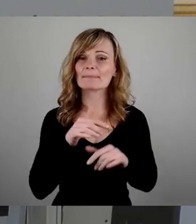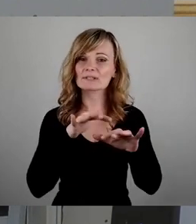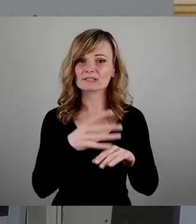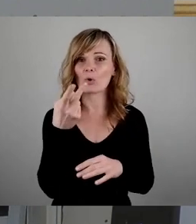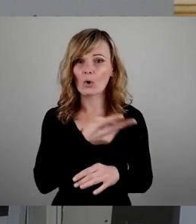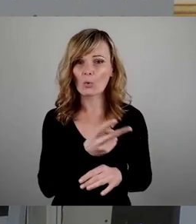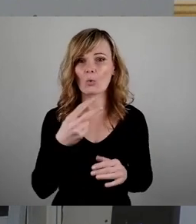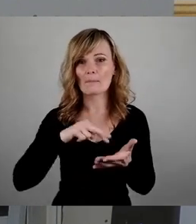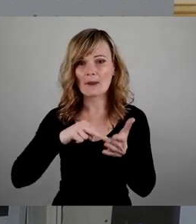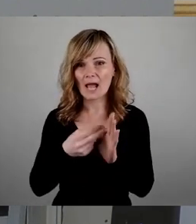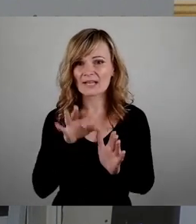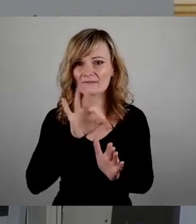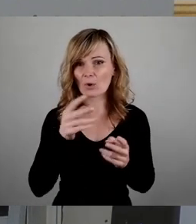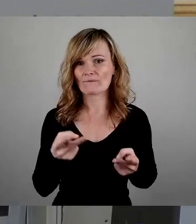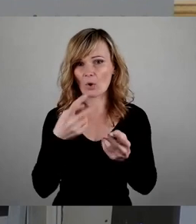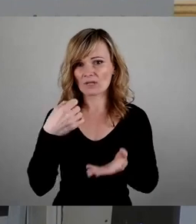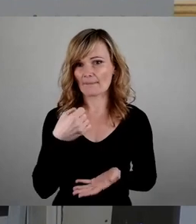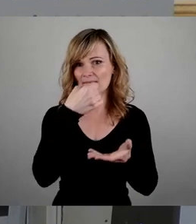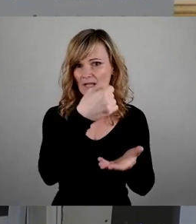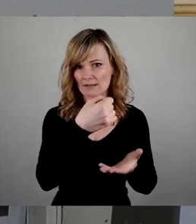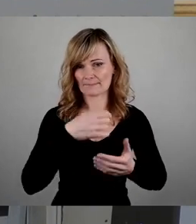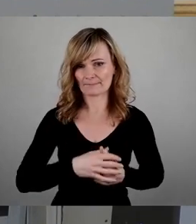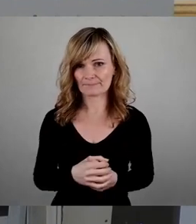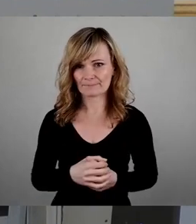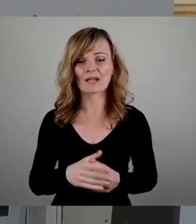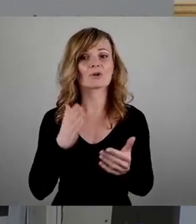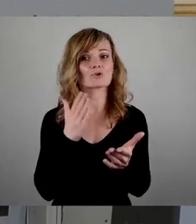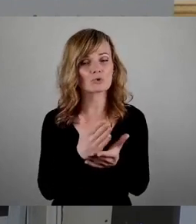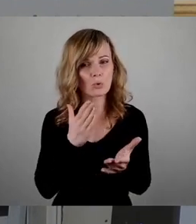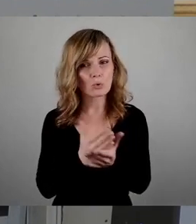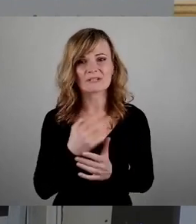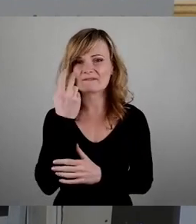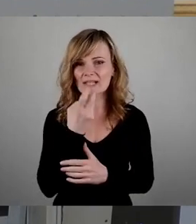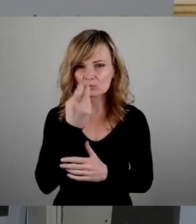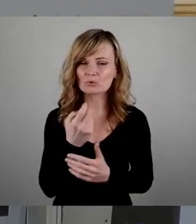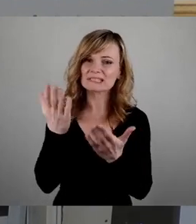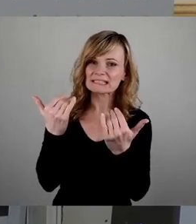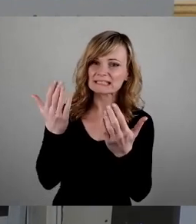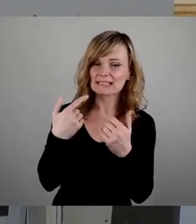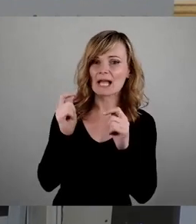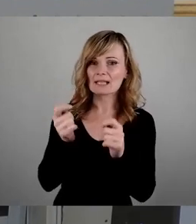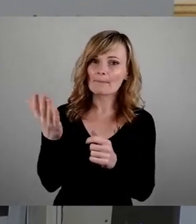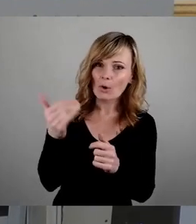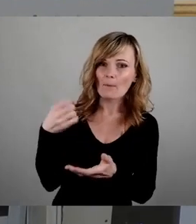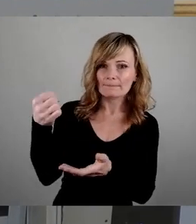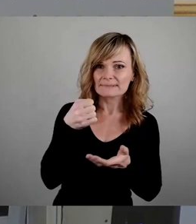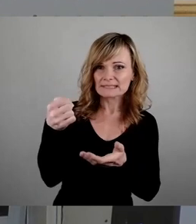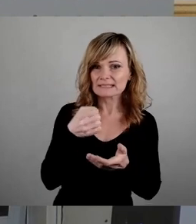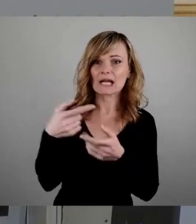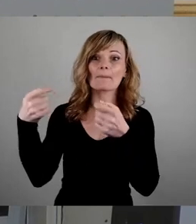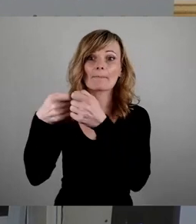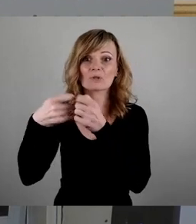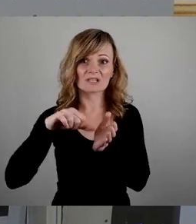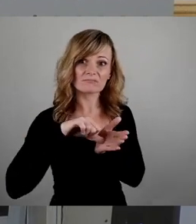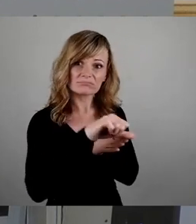geplant. Und man hat mehrfach versucht, diese Fördermittel zu bekommen vom Bund und ist damit jedes Mal